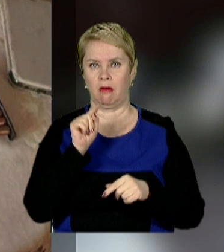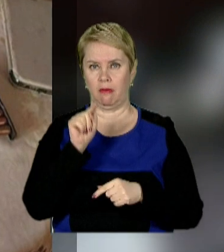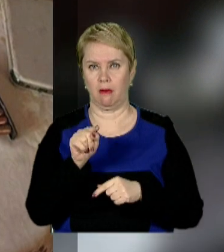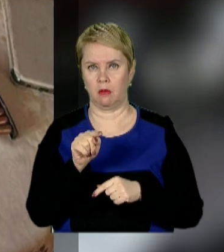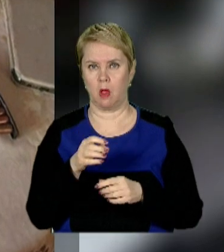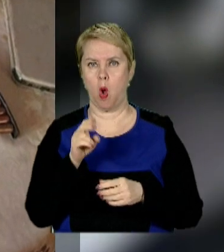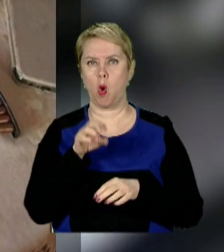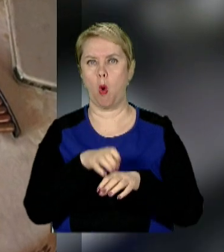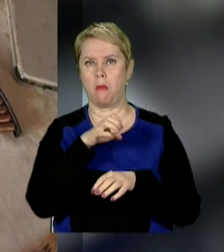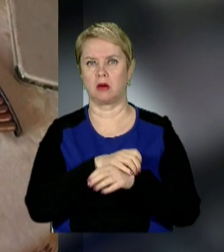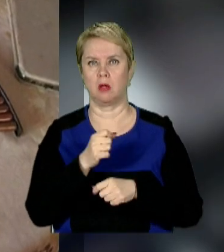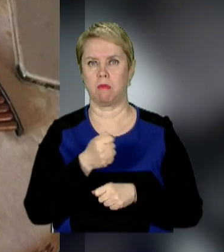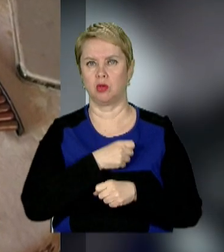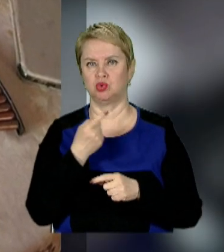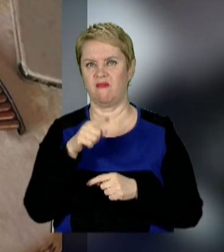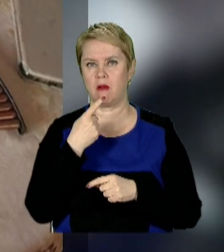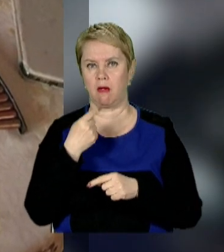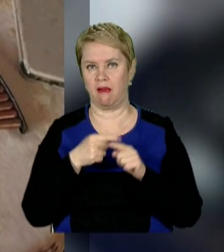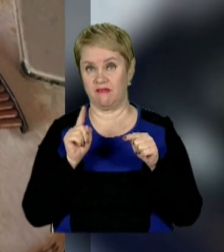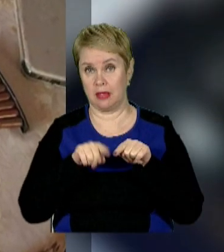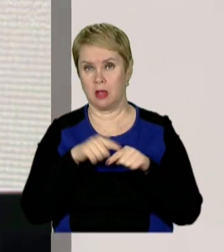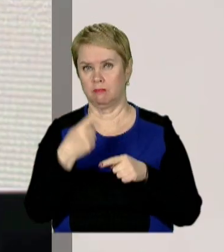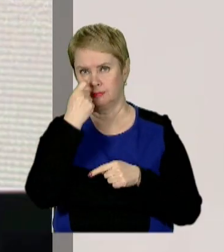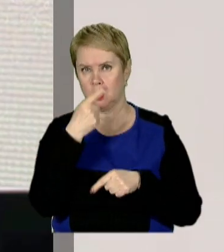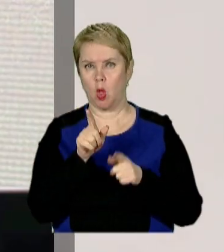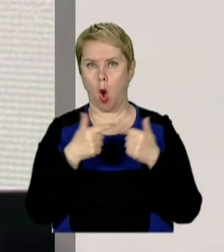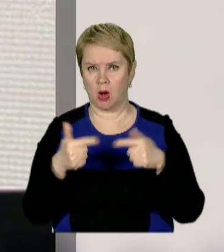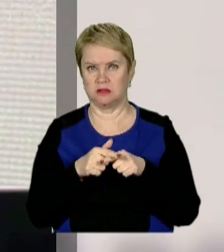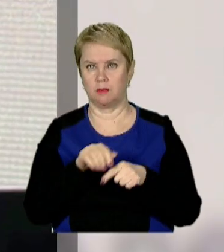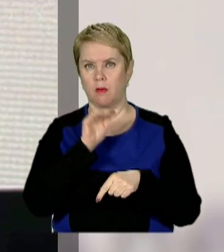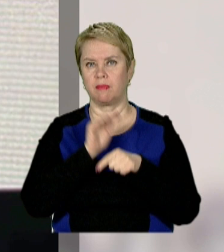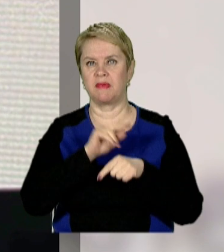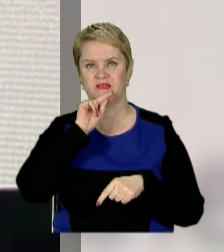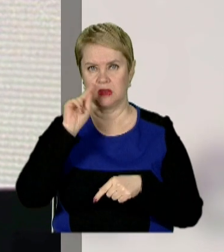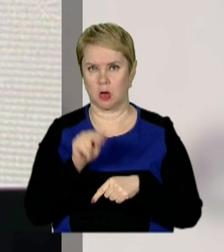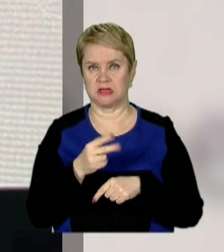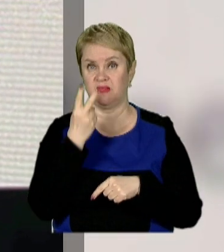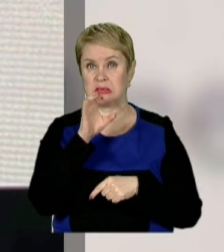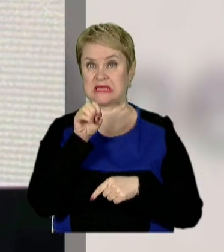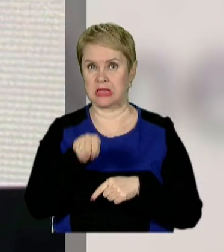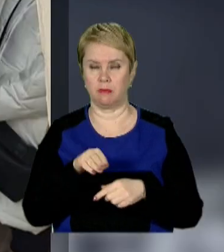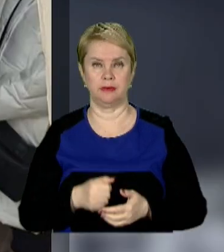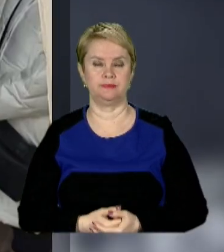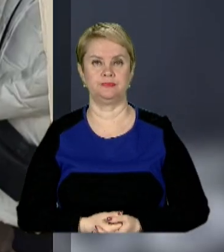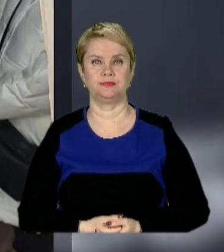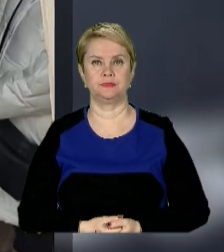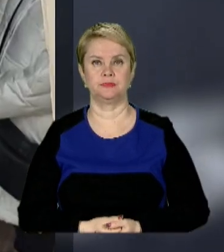«Компартією більшовиків». СБУ повідомило одному з організаторів про підозру за двома статтями.